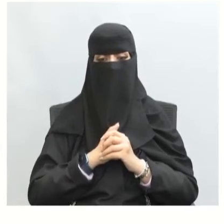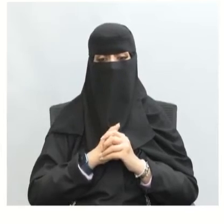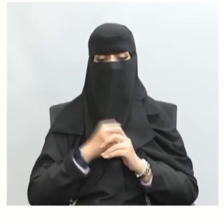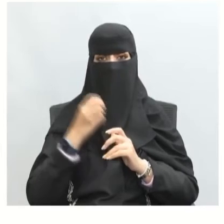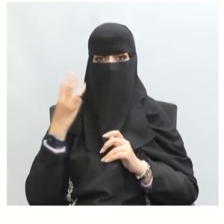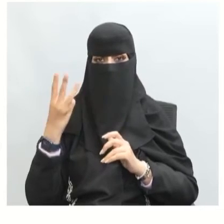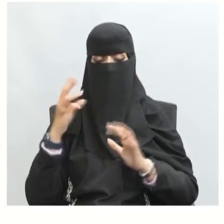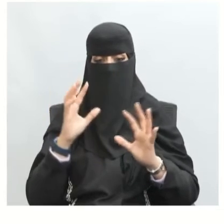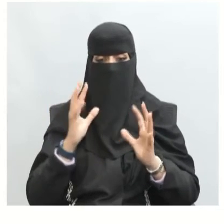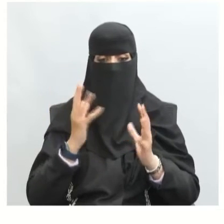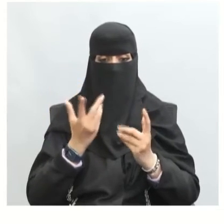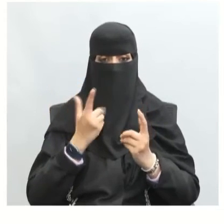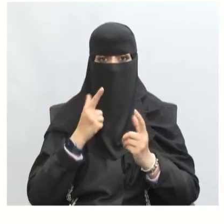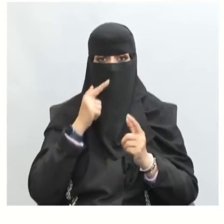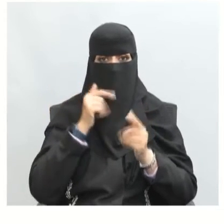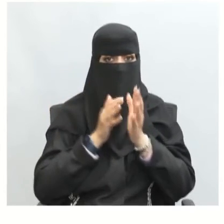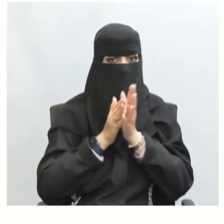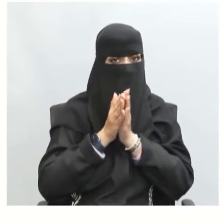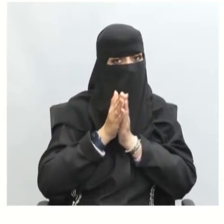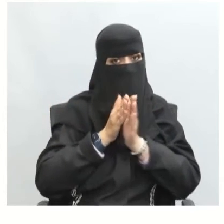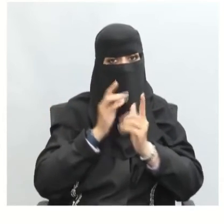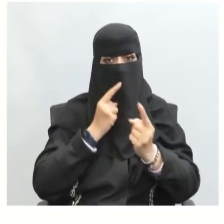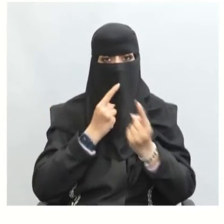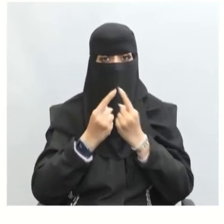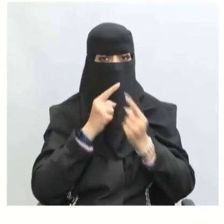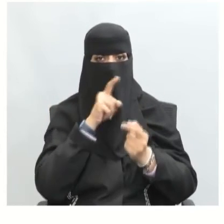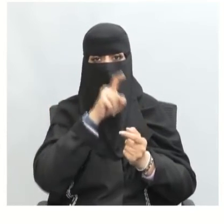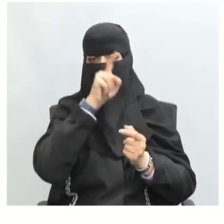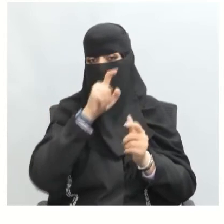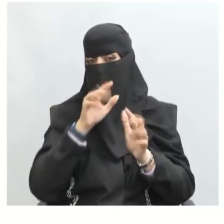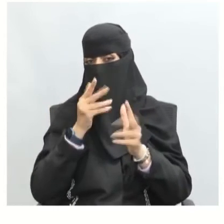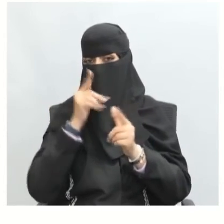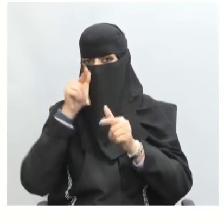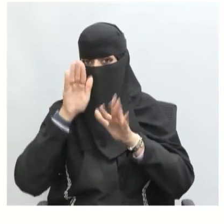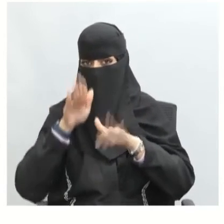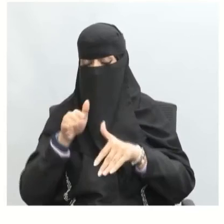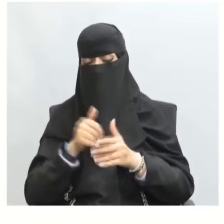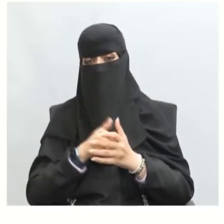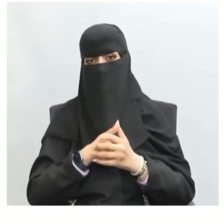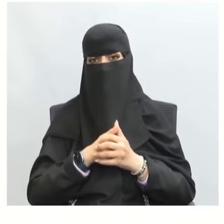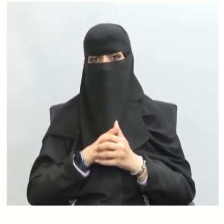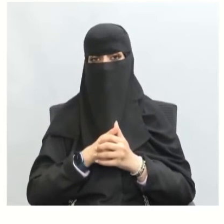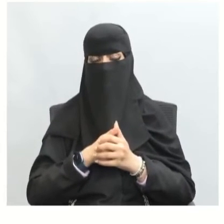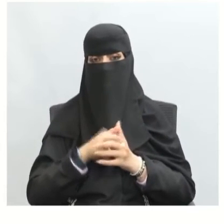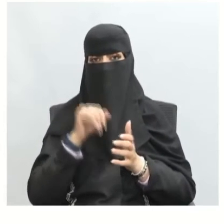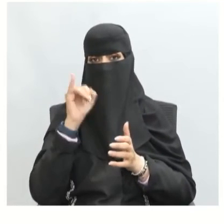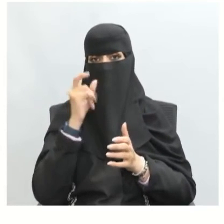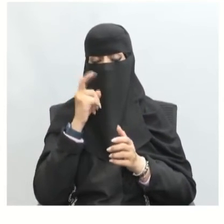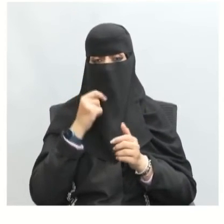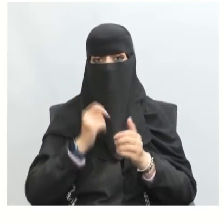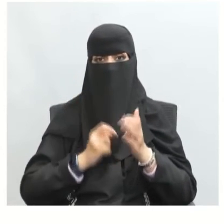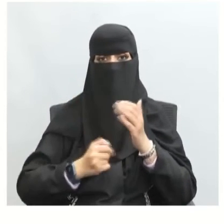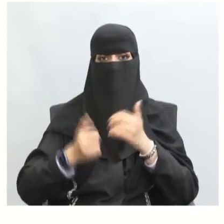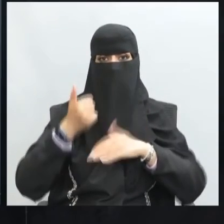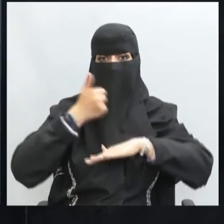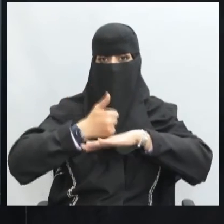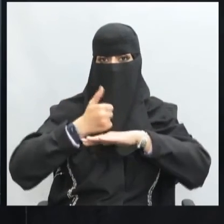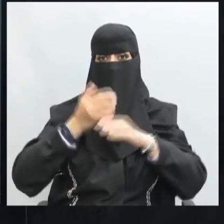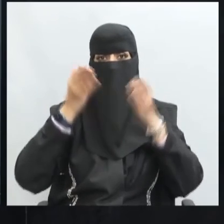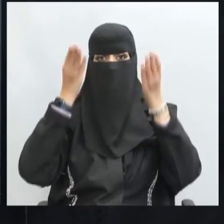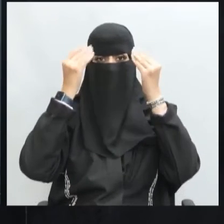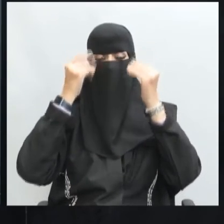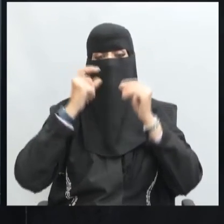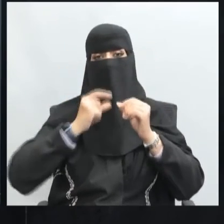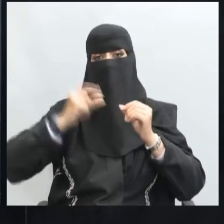لماذا نعتني بالحوار؟ الحوار هو أيضا من المبادئ كما ذكرنا الثقافية